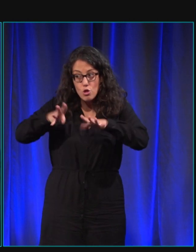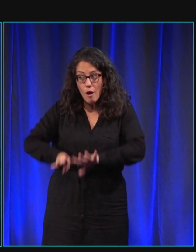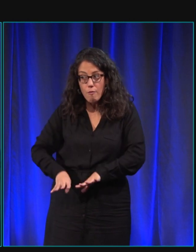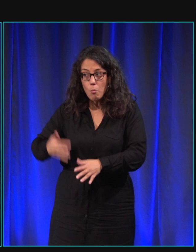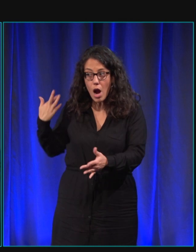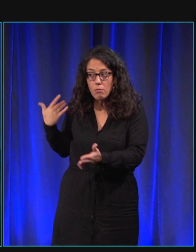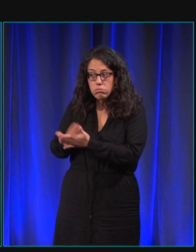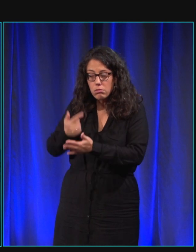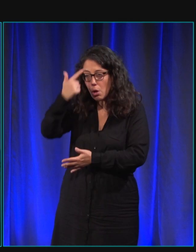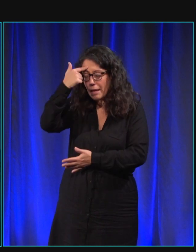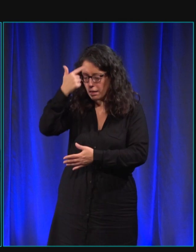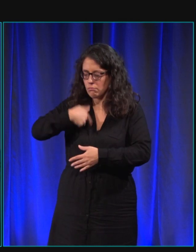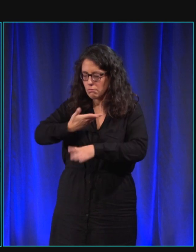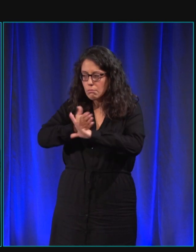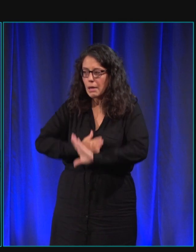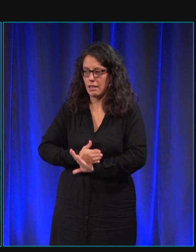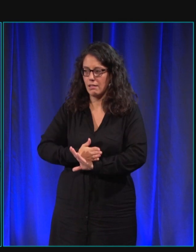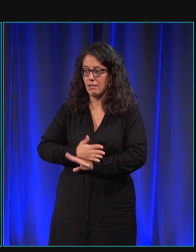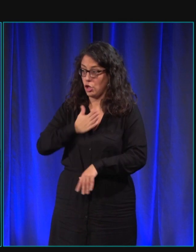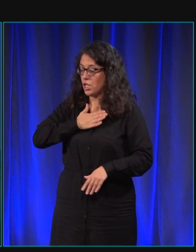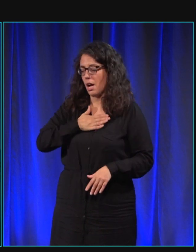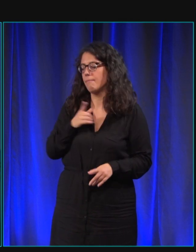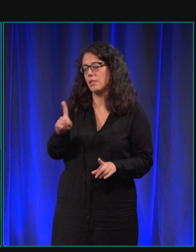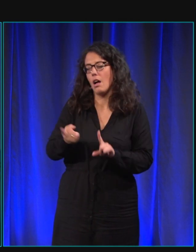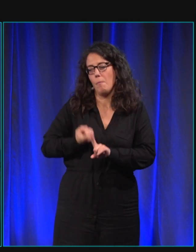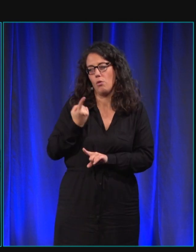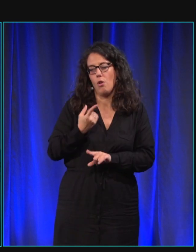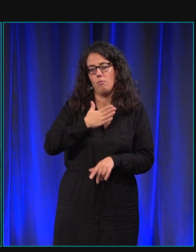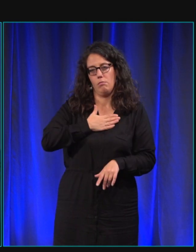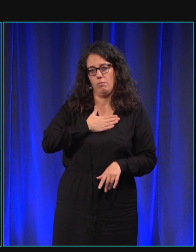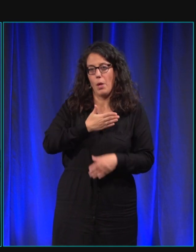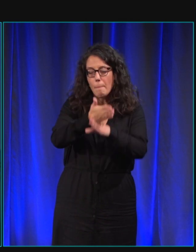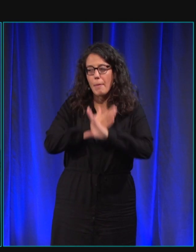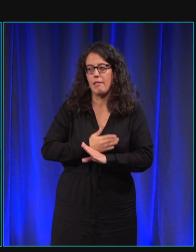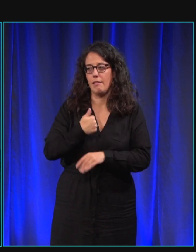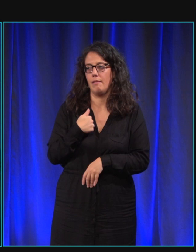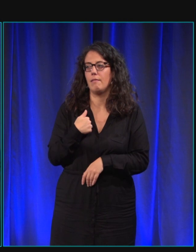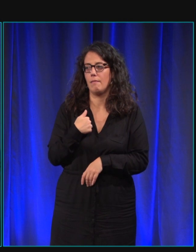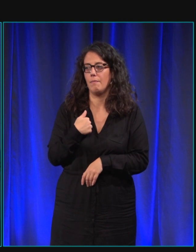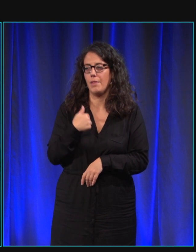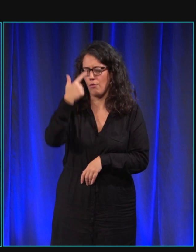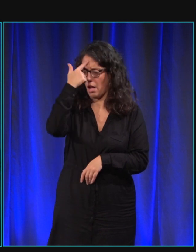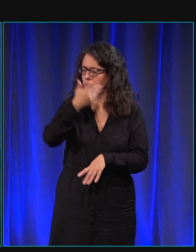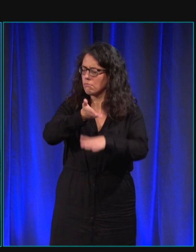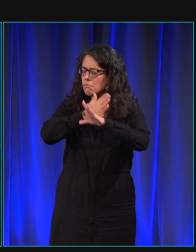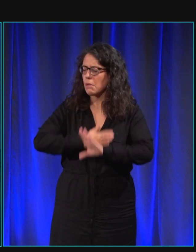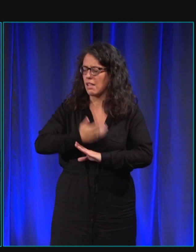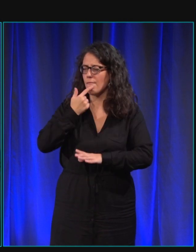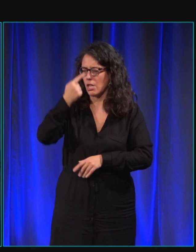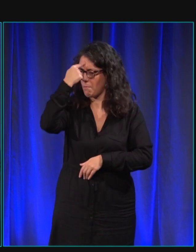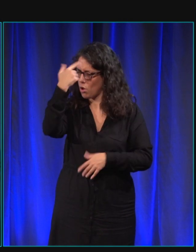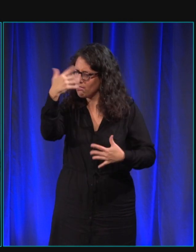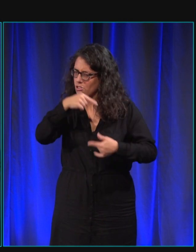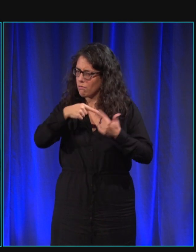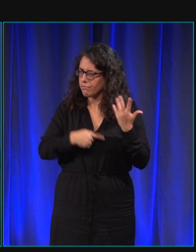tête moi j'étais prête déjà je pense que c'est déjà un gros travail à faire dans ma tête j'étais prête j'avais pensé à